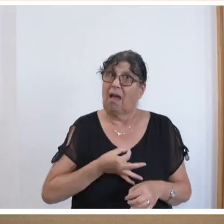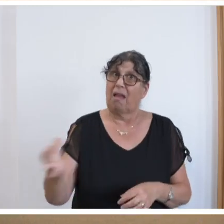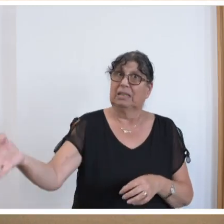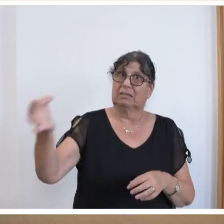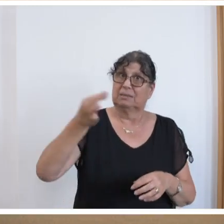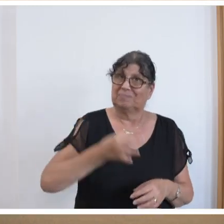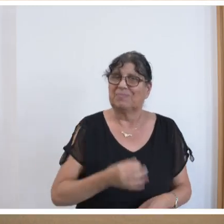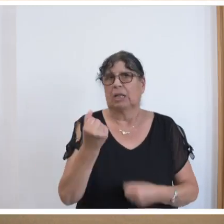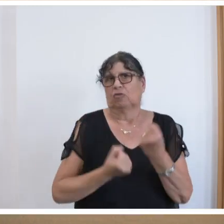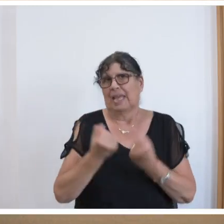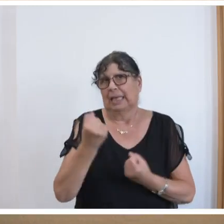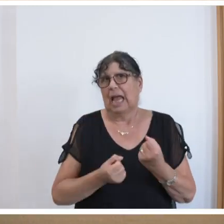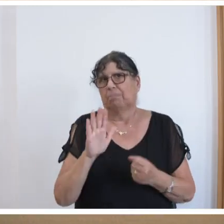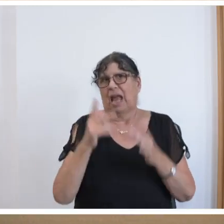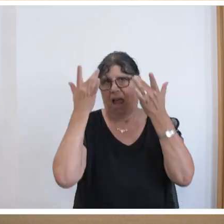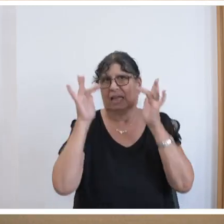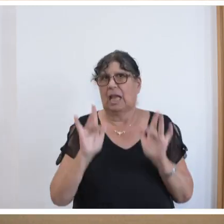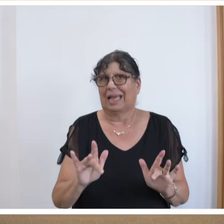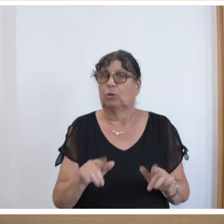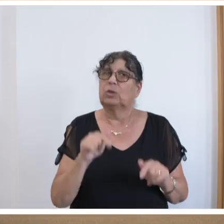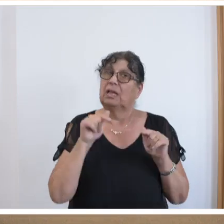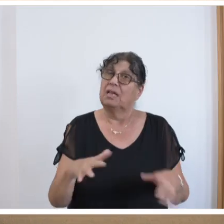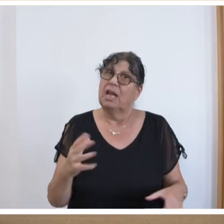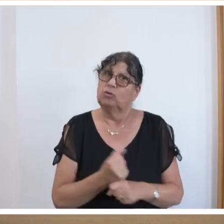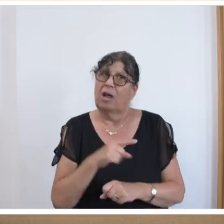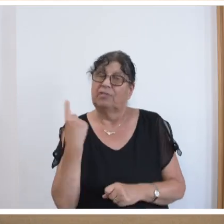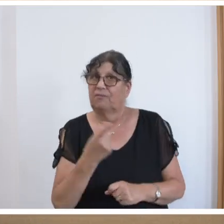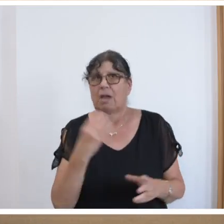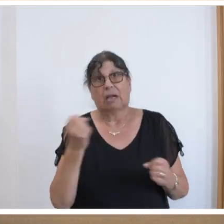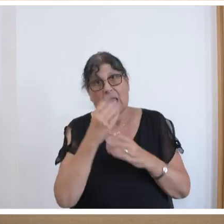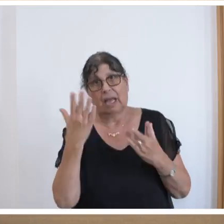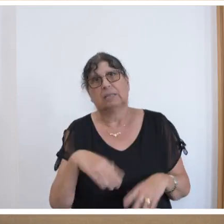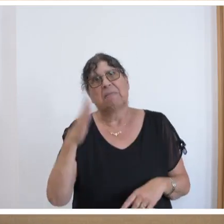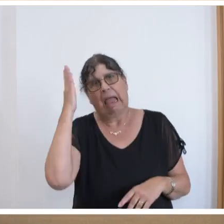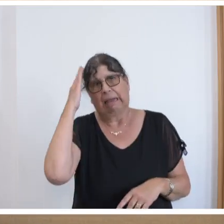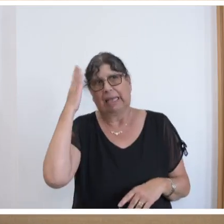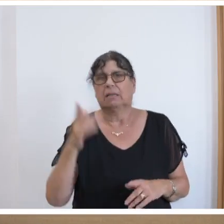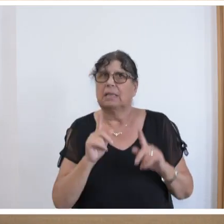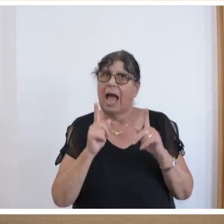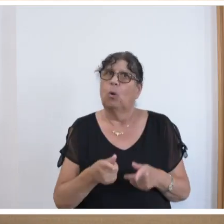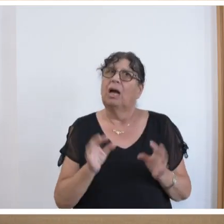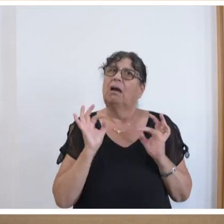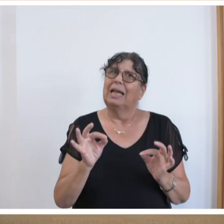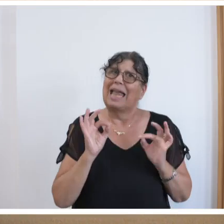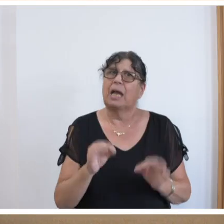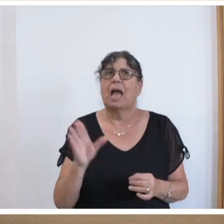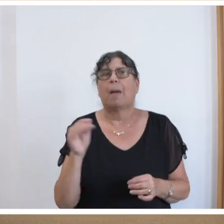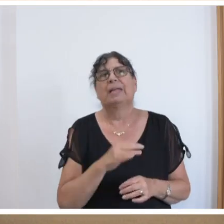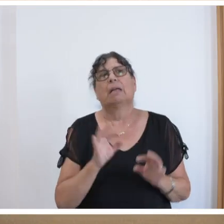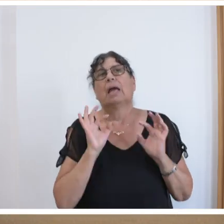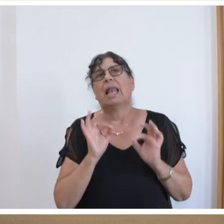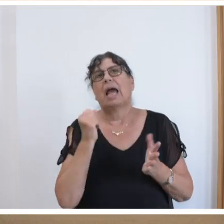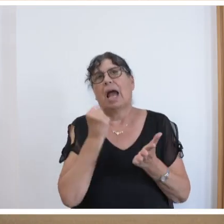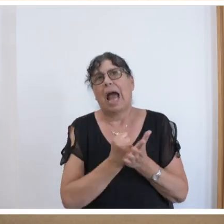Schwierigkeiten hatten bei der Anerkennung. Hier schaffen wir jetzt Klarheit und erkennen auch Lehrkräfte mit Lehramtsbefähigung